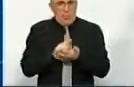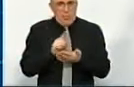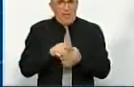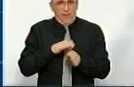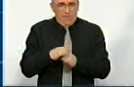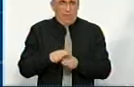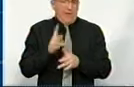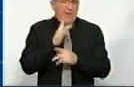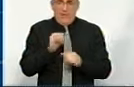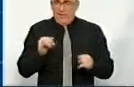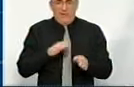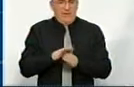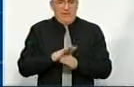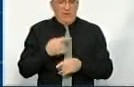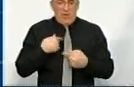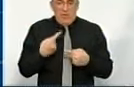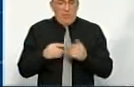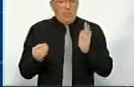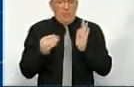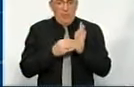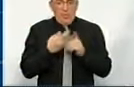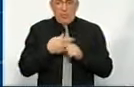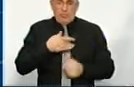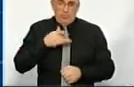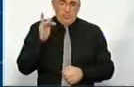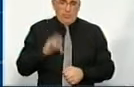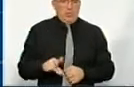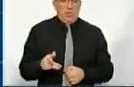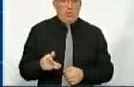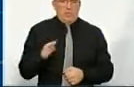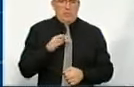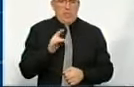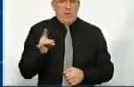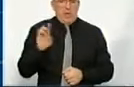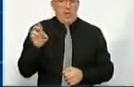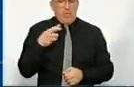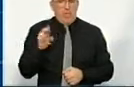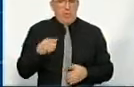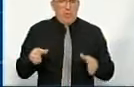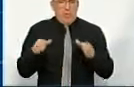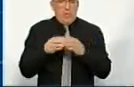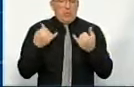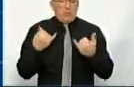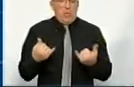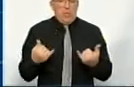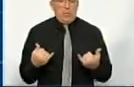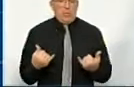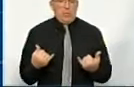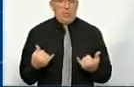її виконую? Ні, не виконую. І від того, що я її пропишу дуже жорстко, от мер Бобринецької громади сьогодні